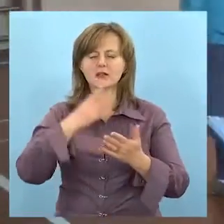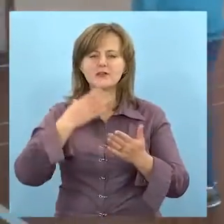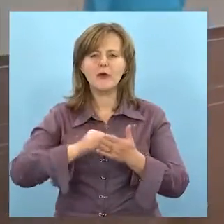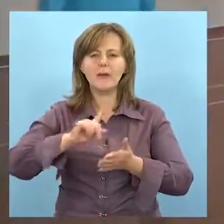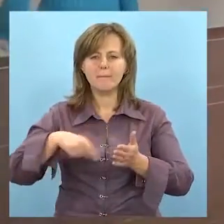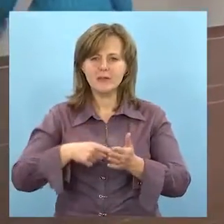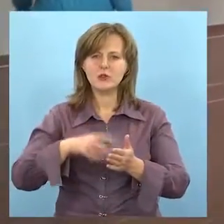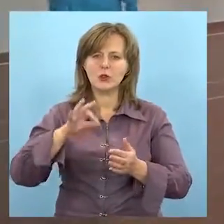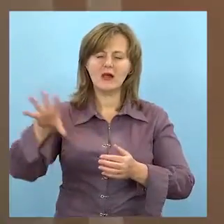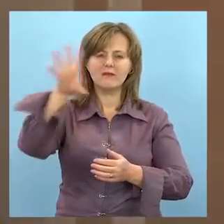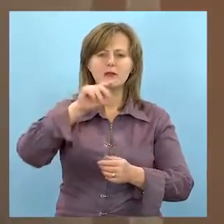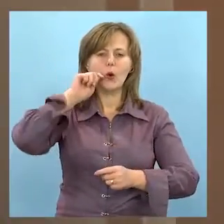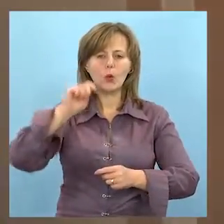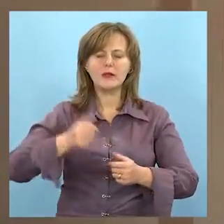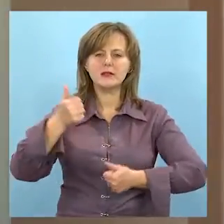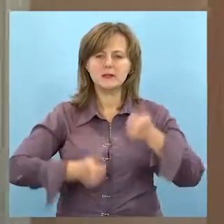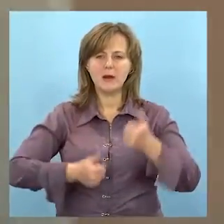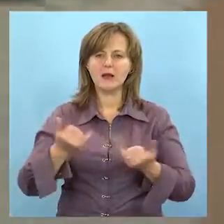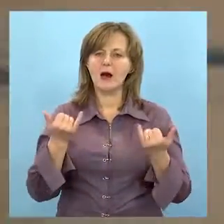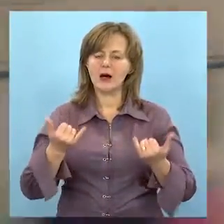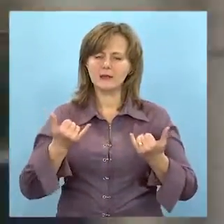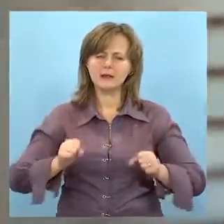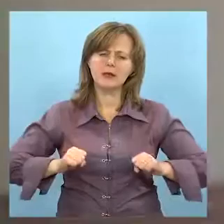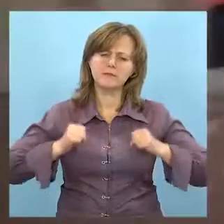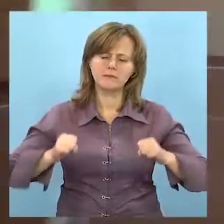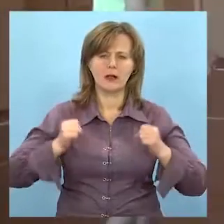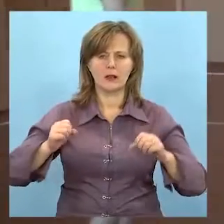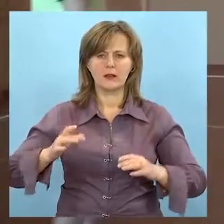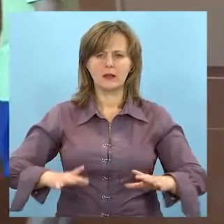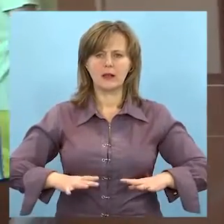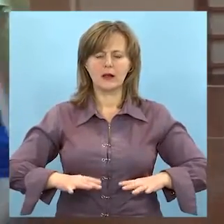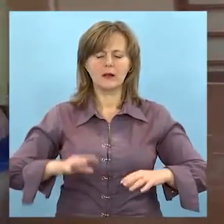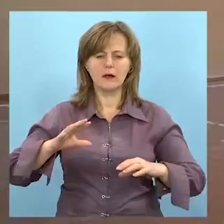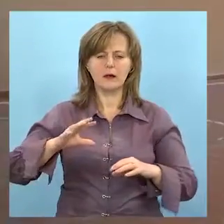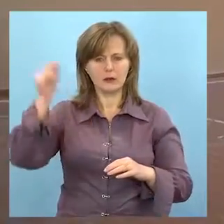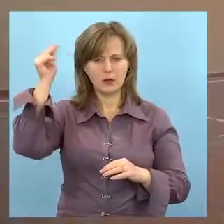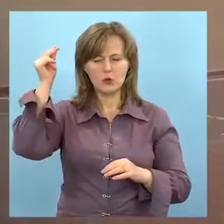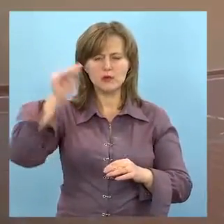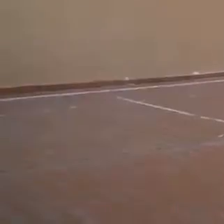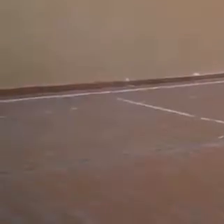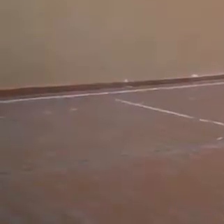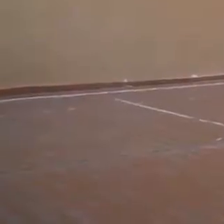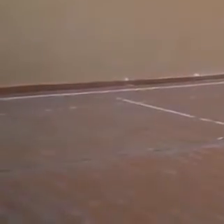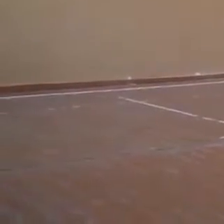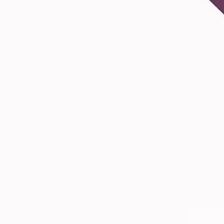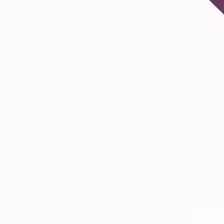представляти рідне місто та область на всеукраїнських змаганнях. А зараз наполегливо тренуються.